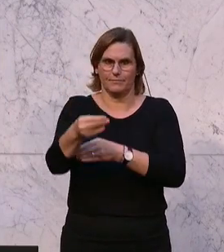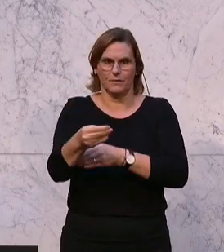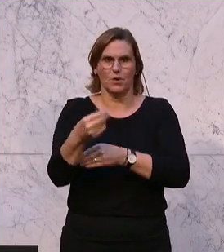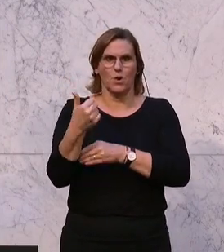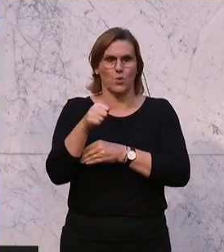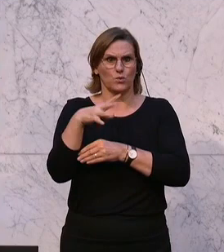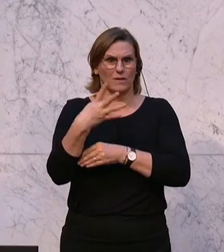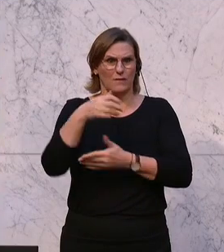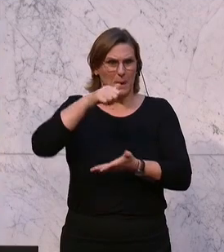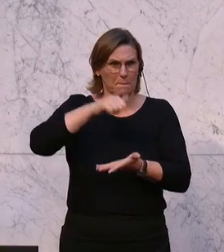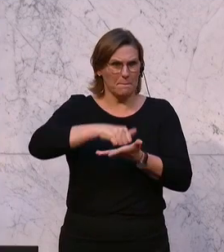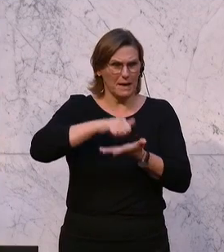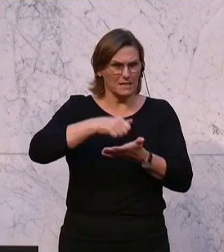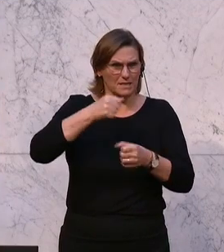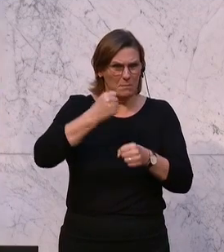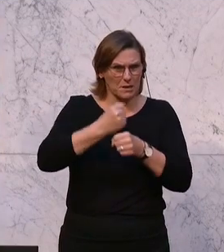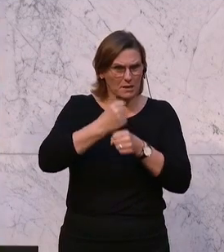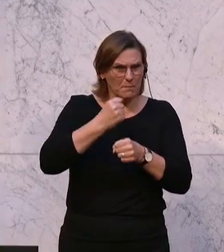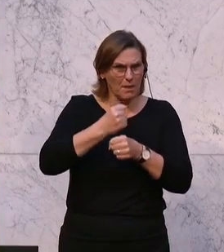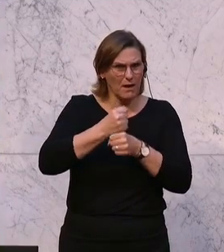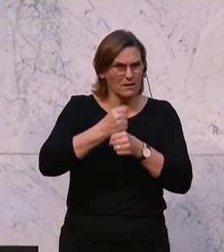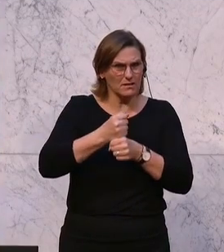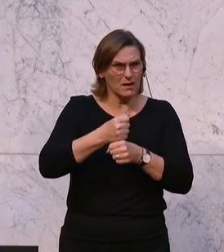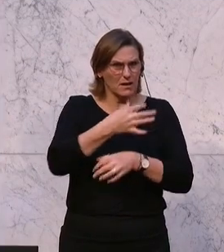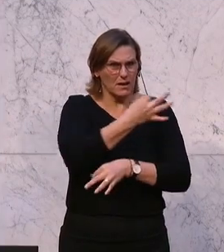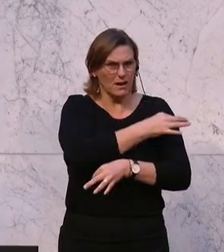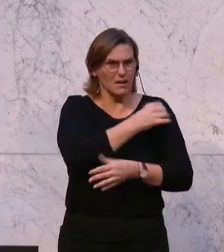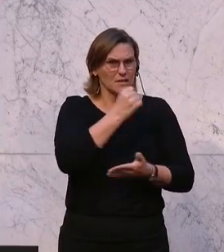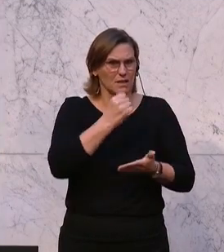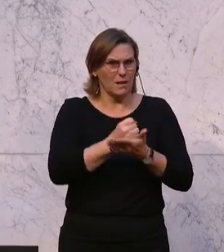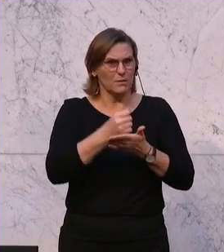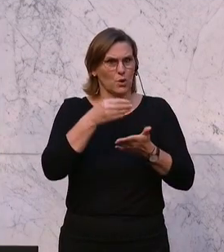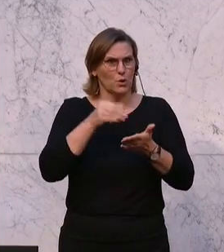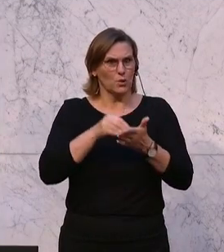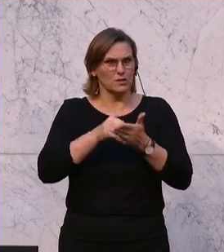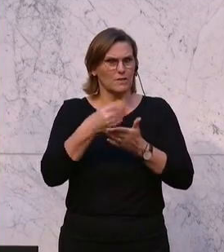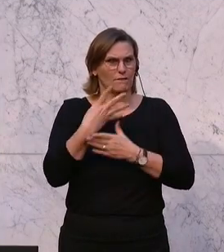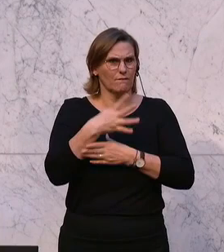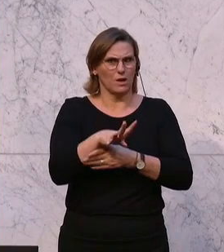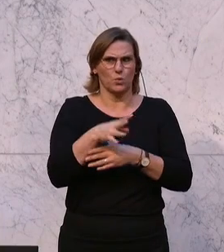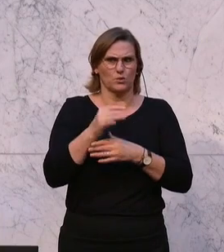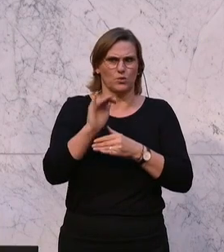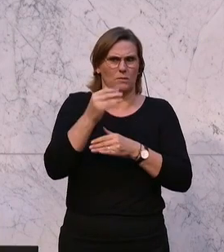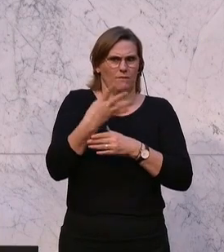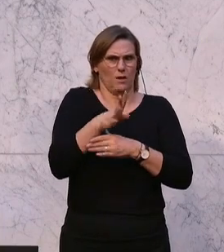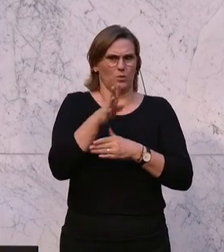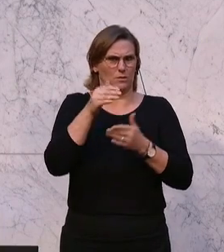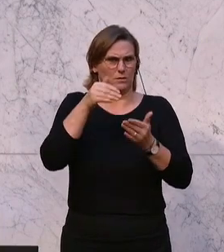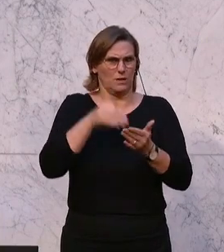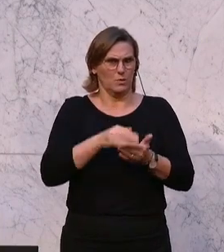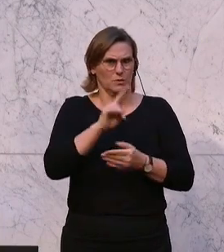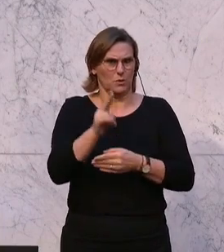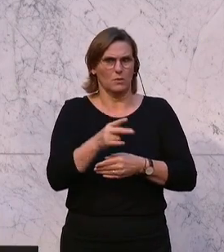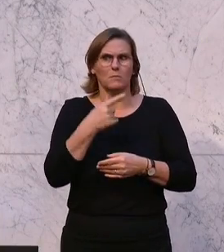104 Pressemitarbeiter gibt es im Bundeskanzleramt. Die kosten 450.000 Euro im Monat. Und da stehen wir oft die Frage, was machen die eigentlich beruflich,